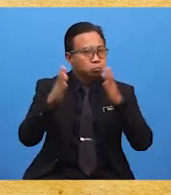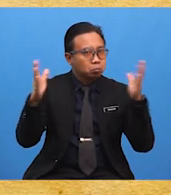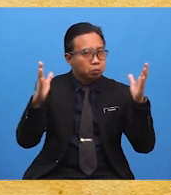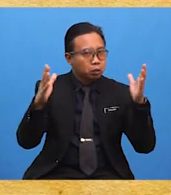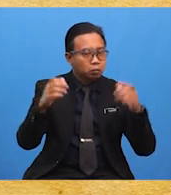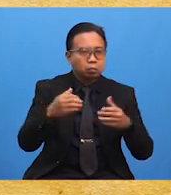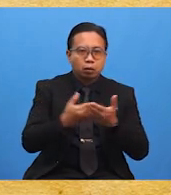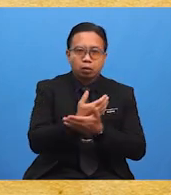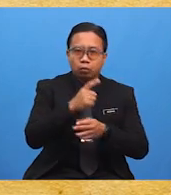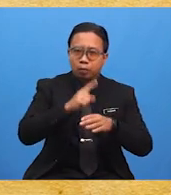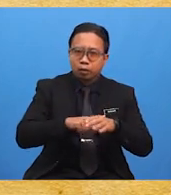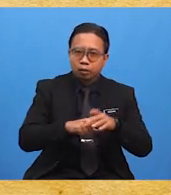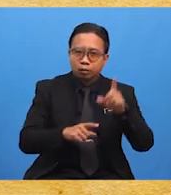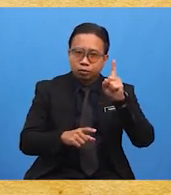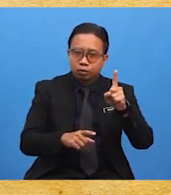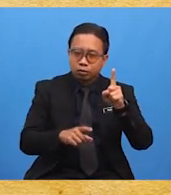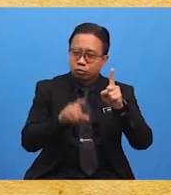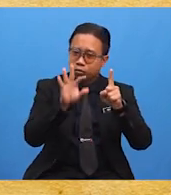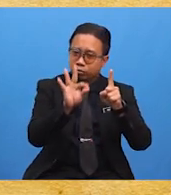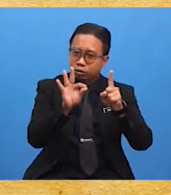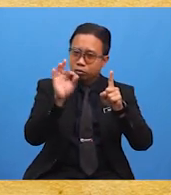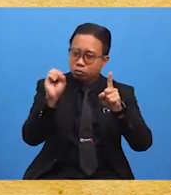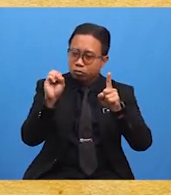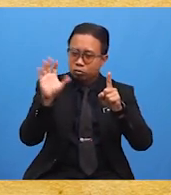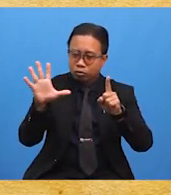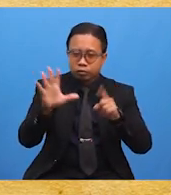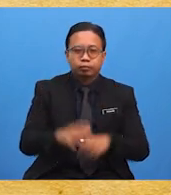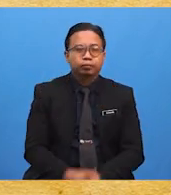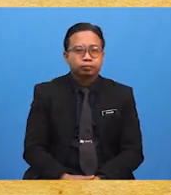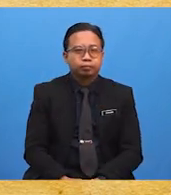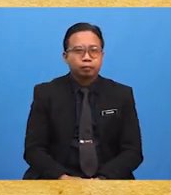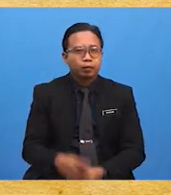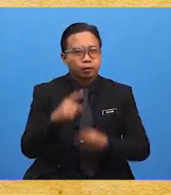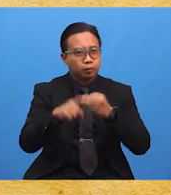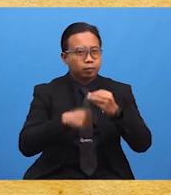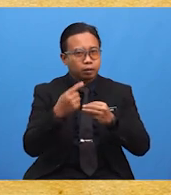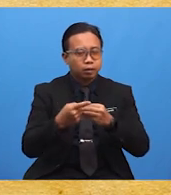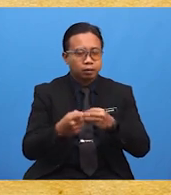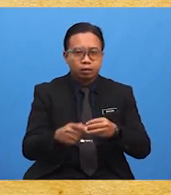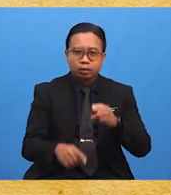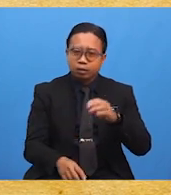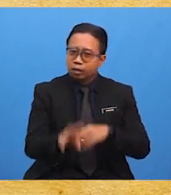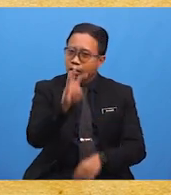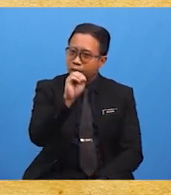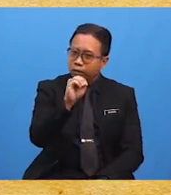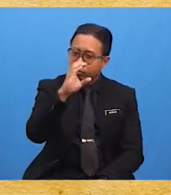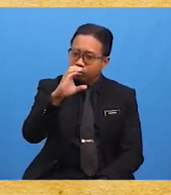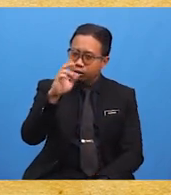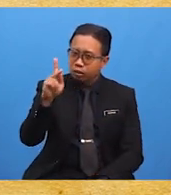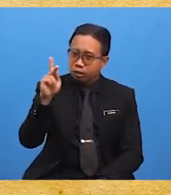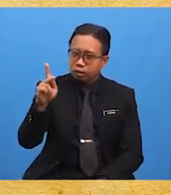pada tahun 1905 apabila Kolej Melayu Kuala Kangsar